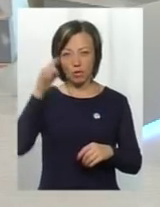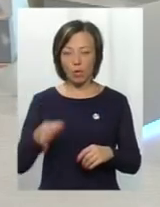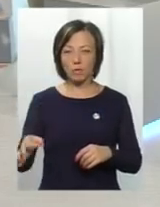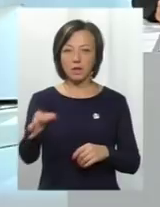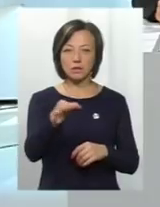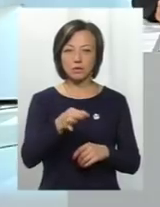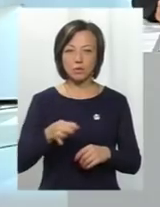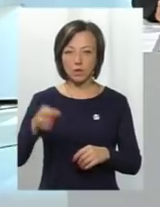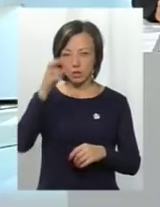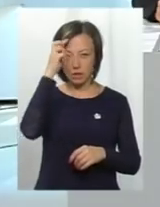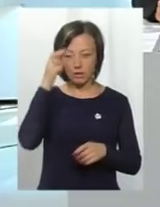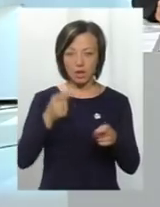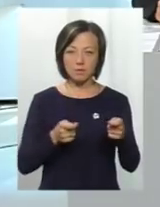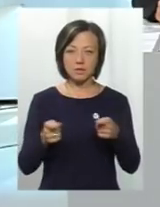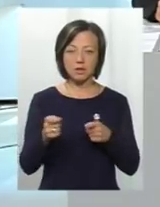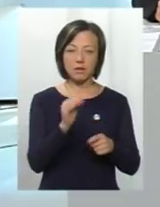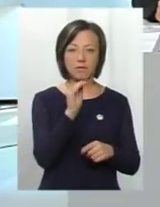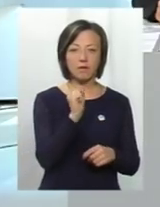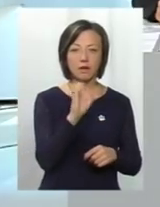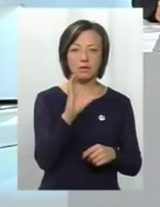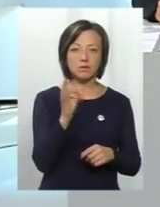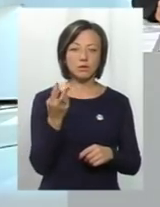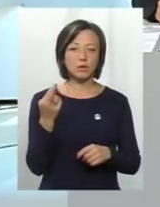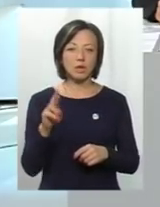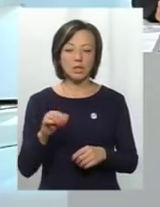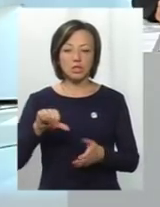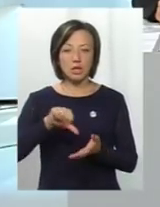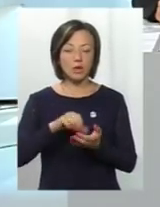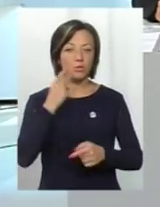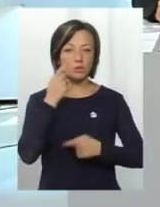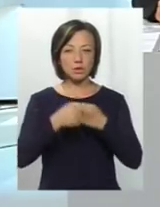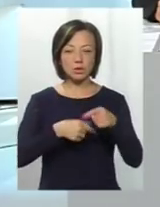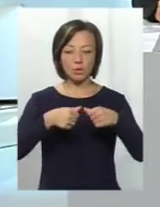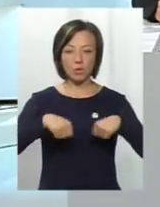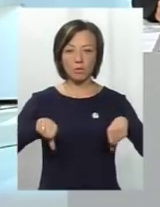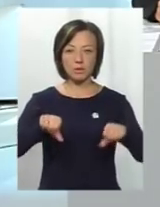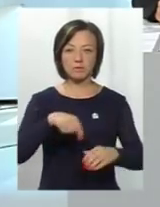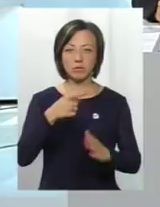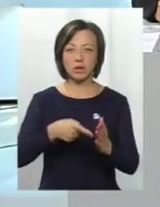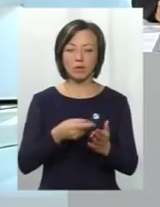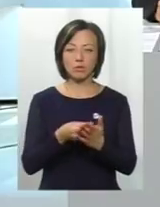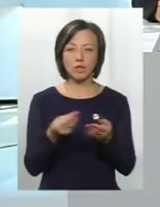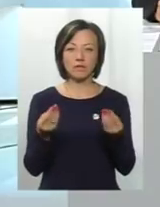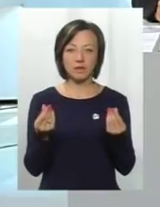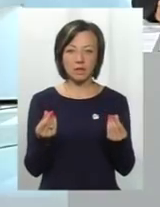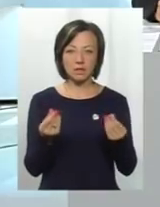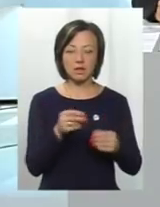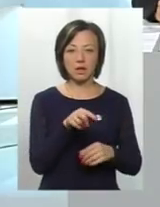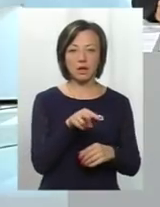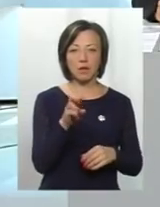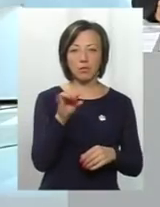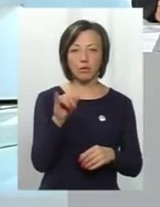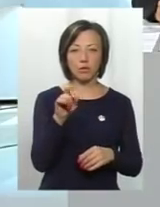обласної державної адміністрації Олегом Фасолею та членом постійної комісії обласної ради з питань бюджету та фінансів Лілією